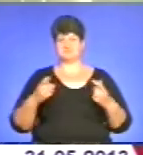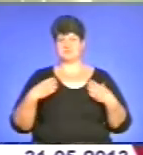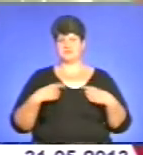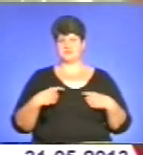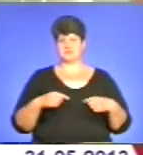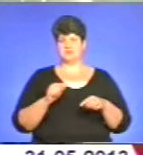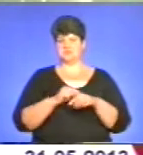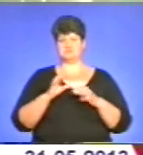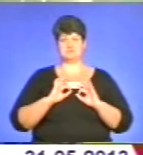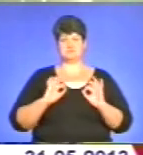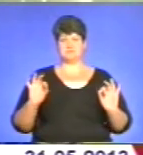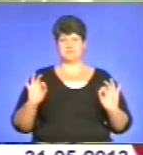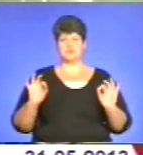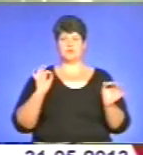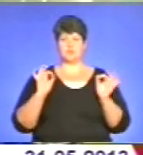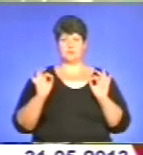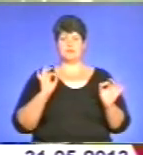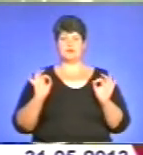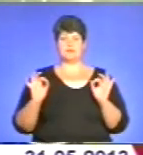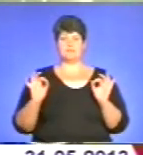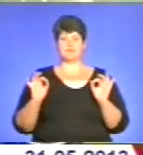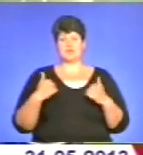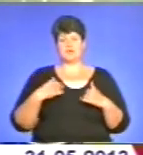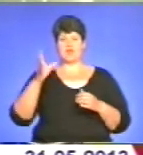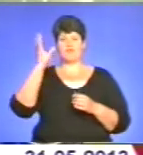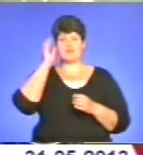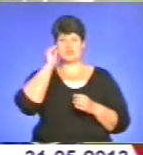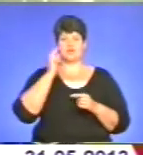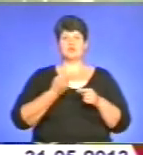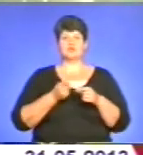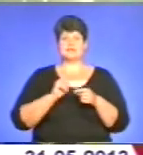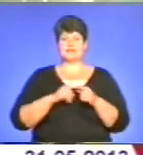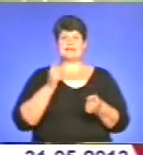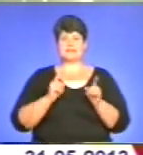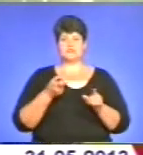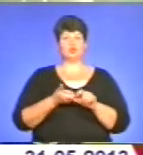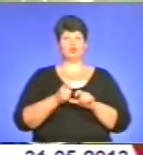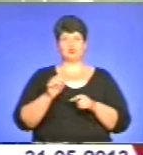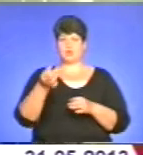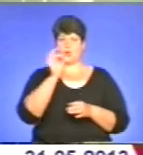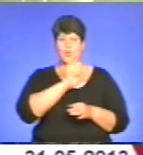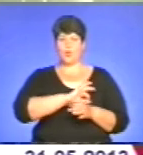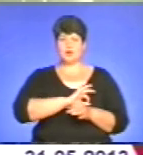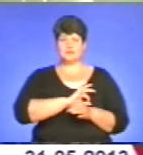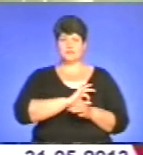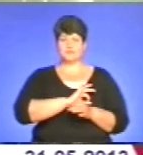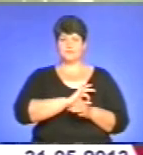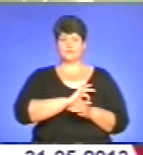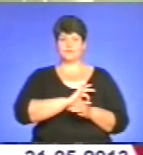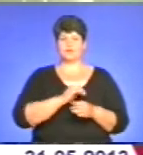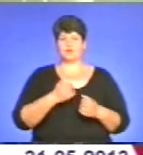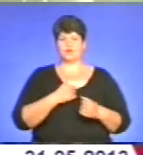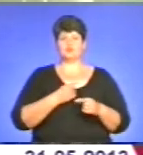нормальний, рухою не можна рухати так. Я вважаю, що дійсно це дуже корисно, тому що зараз ми хочемо,